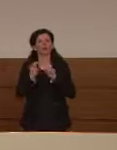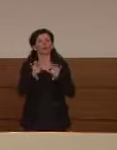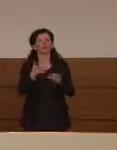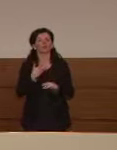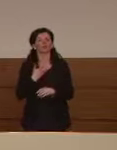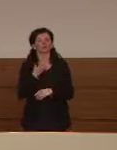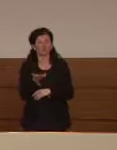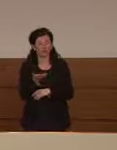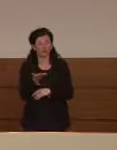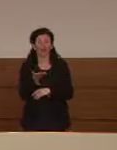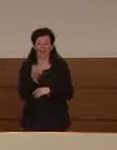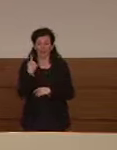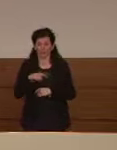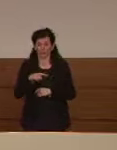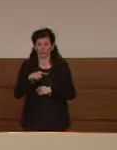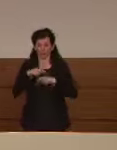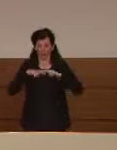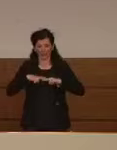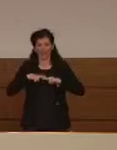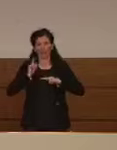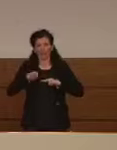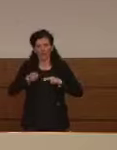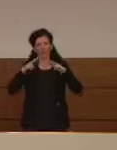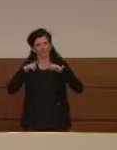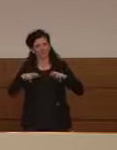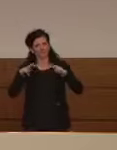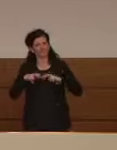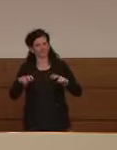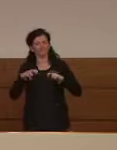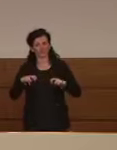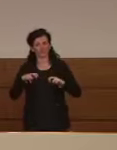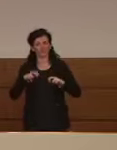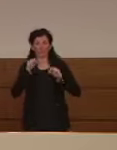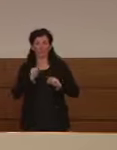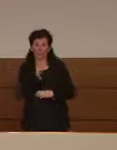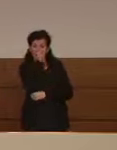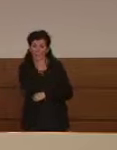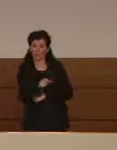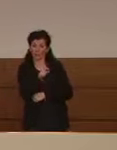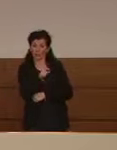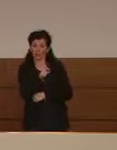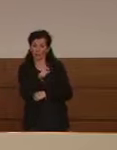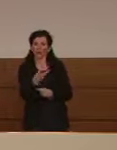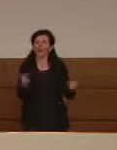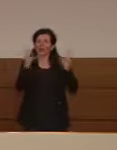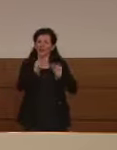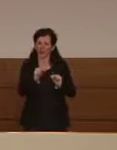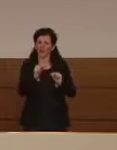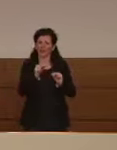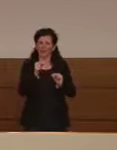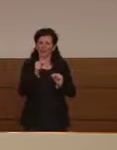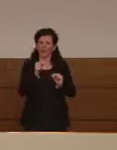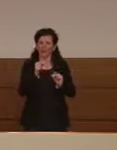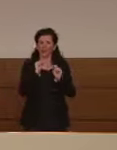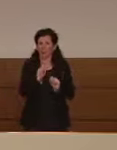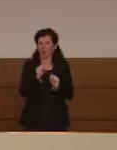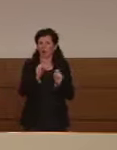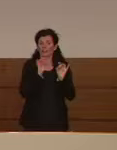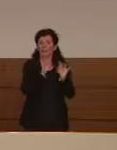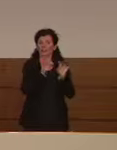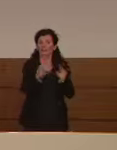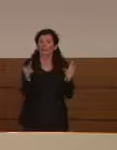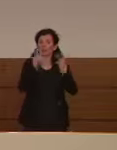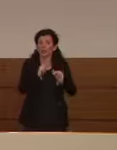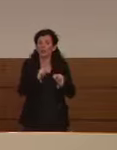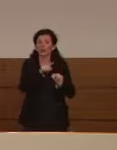vanno approfondite e non è detto che la persona che recidiva sia dopo contagiosa. Su questo si sta facendo